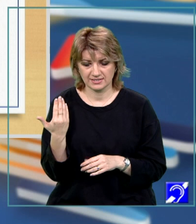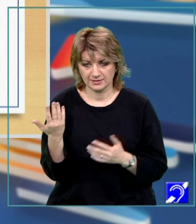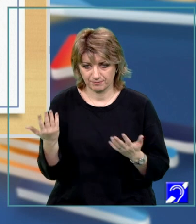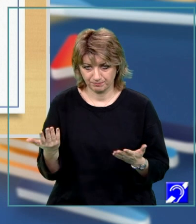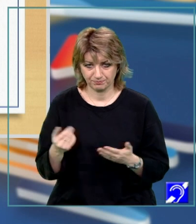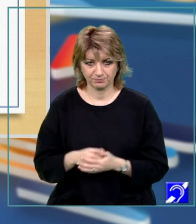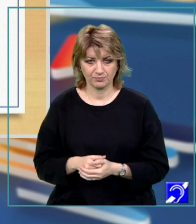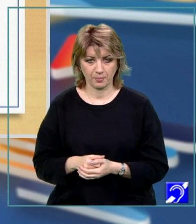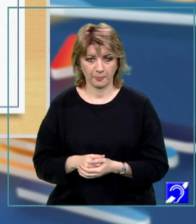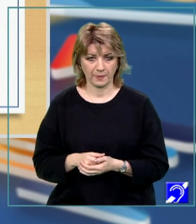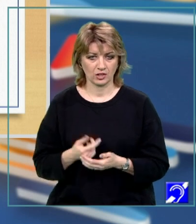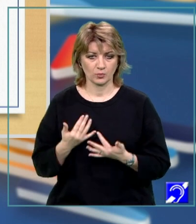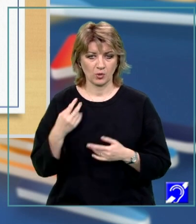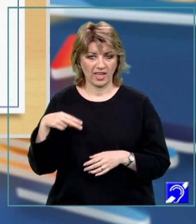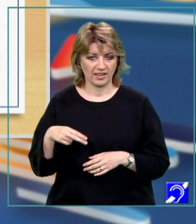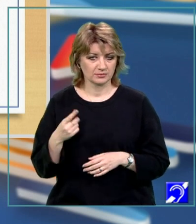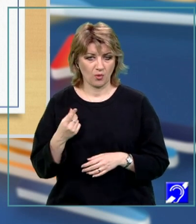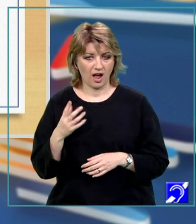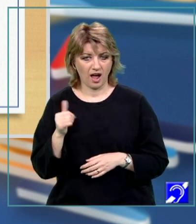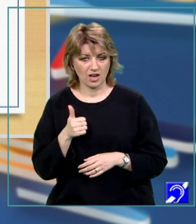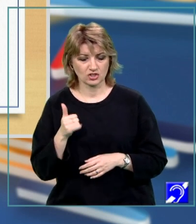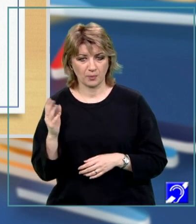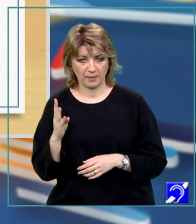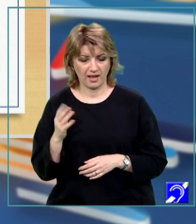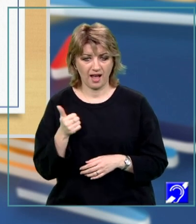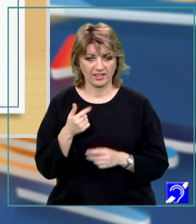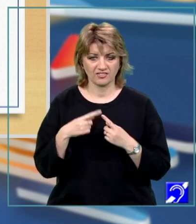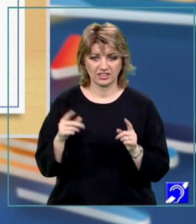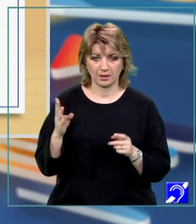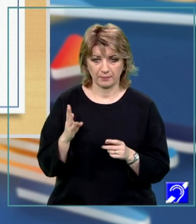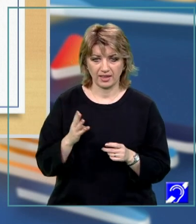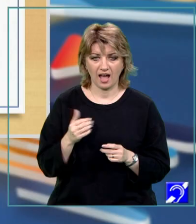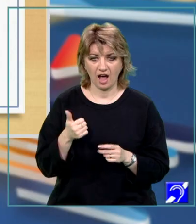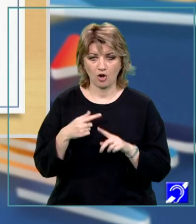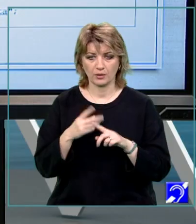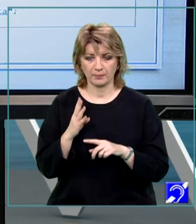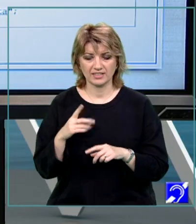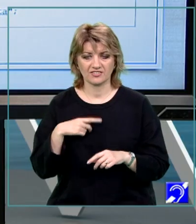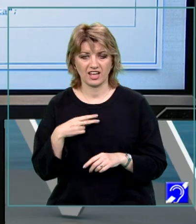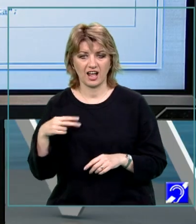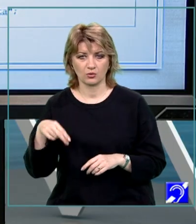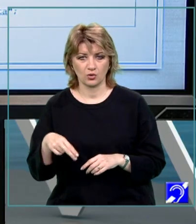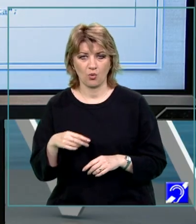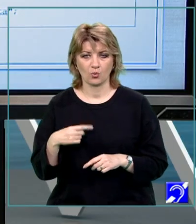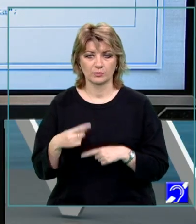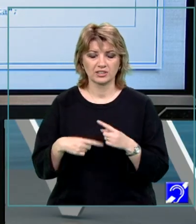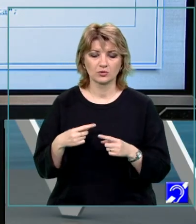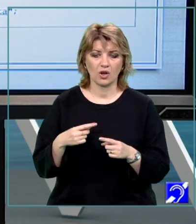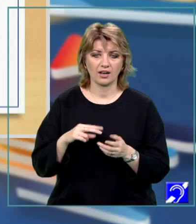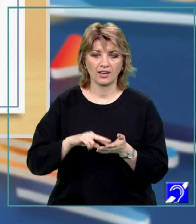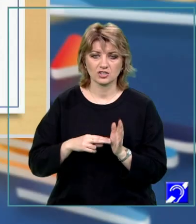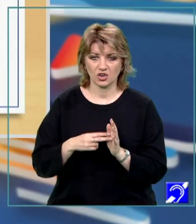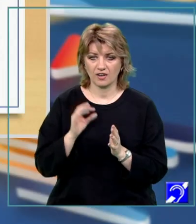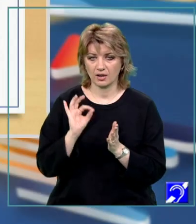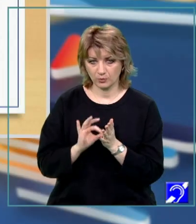reprezentare a numărului N prin într-un A și B cu A diferit de B. Astfel încât A or B să fie egal cu N. Vă propunem următoarea rezolvare.